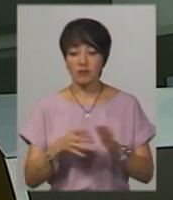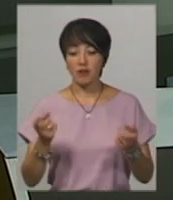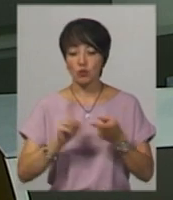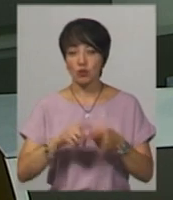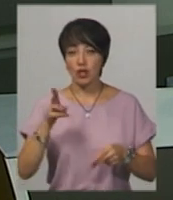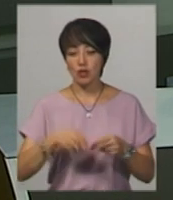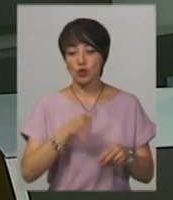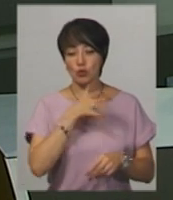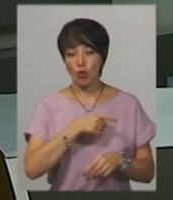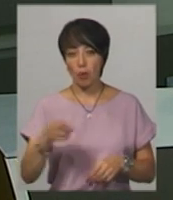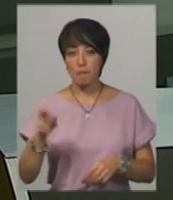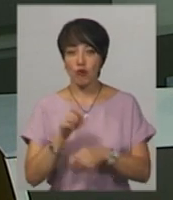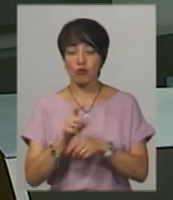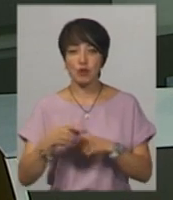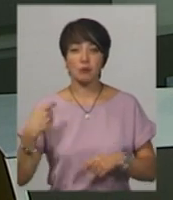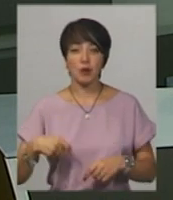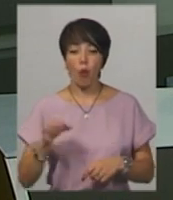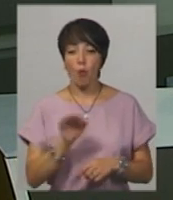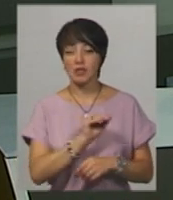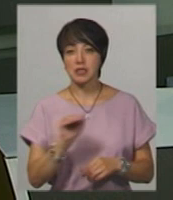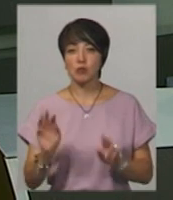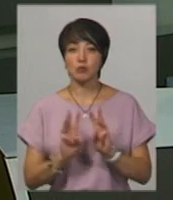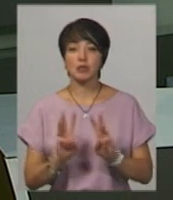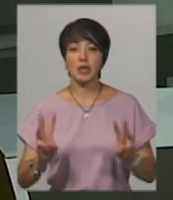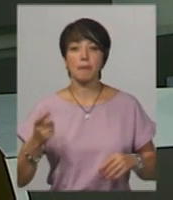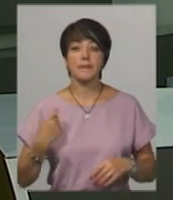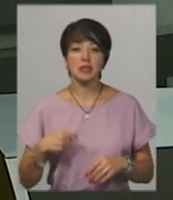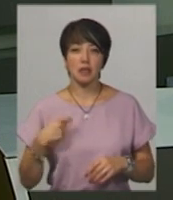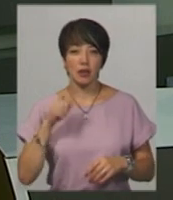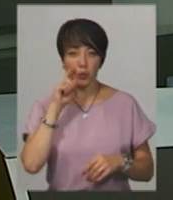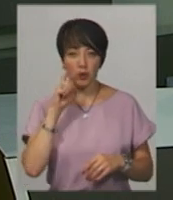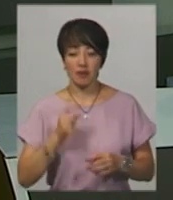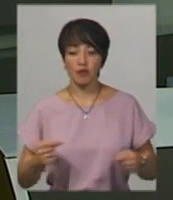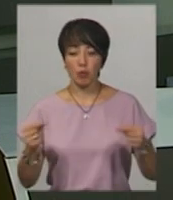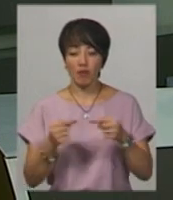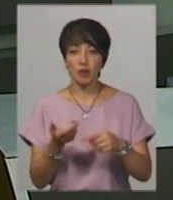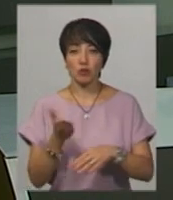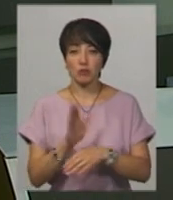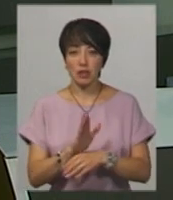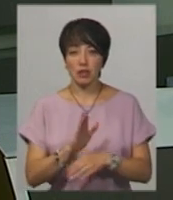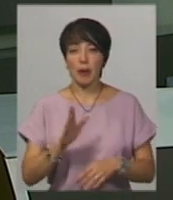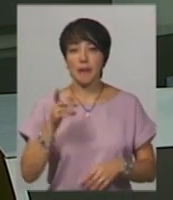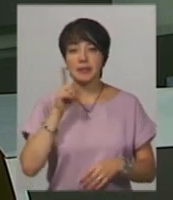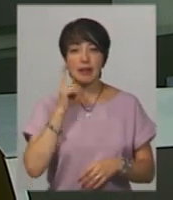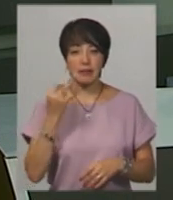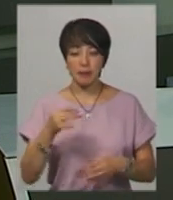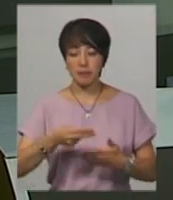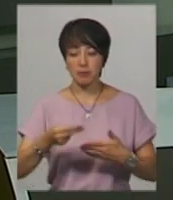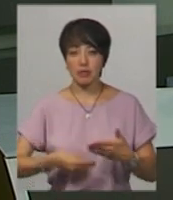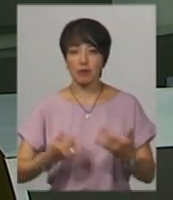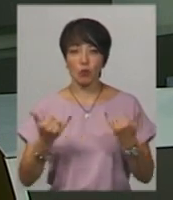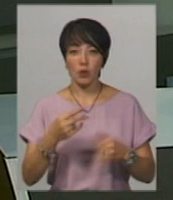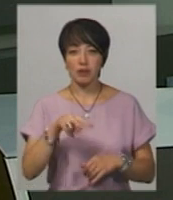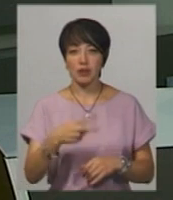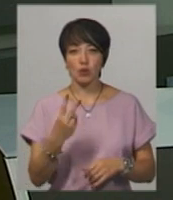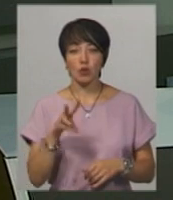президента України. Про це йдеться на офіційному сайті президента України. Відповідне розпорядження Володимир Зеленський підписав сьогодні, 22